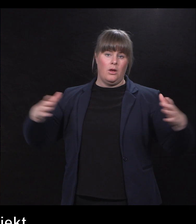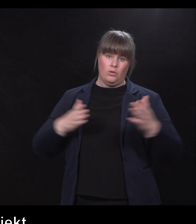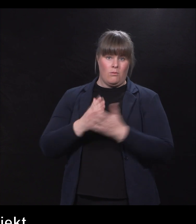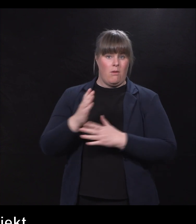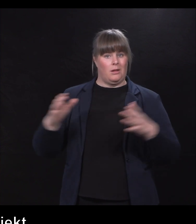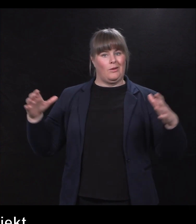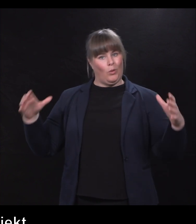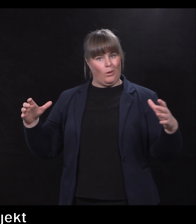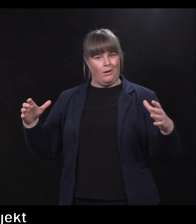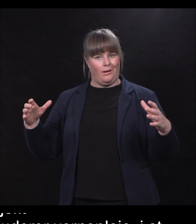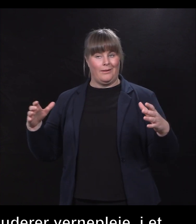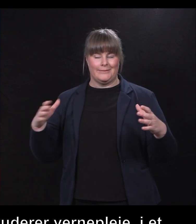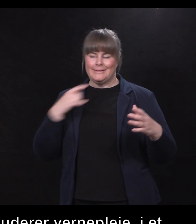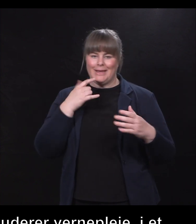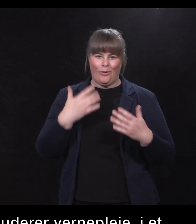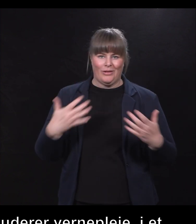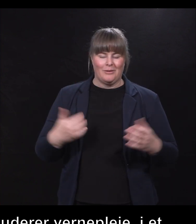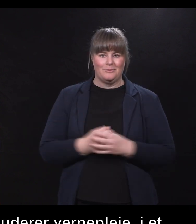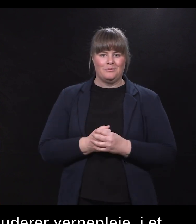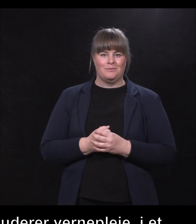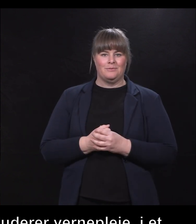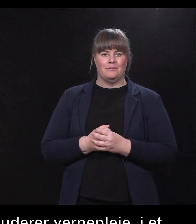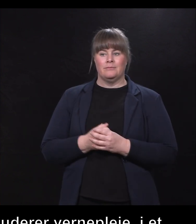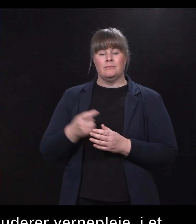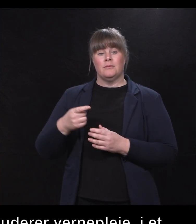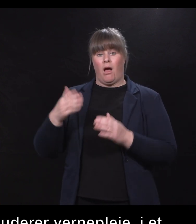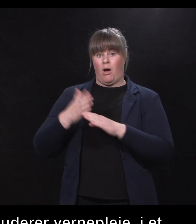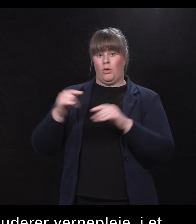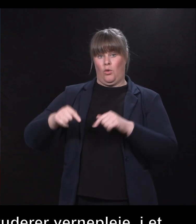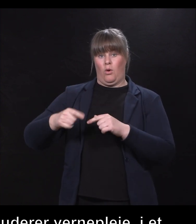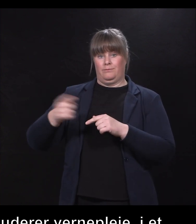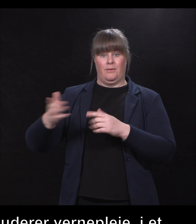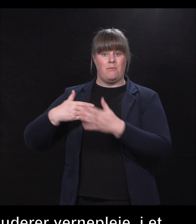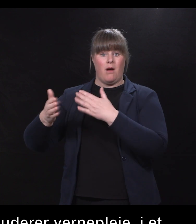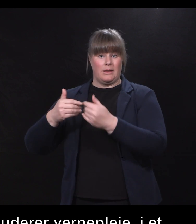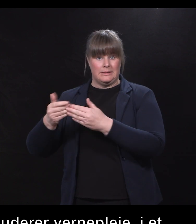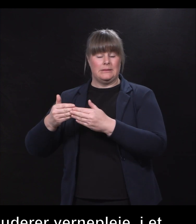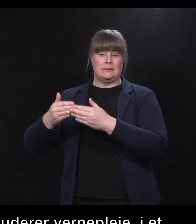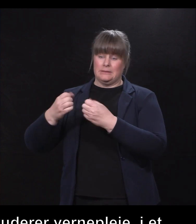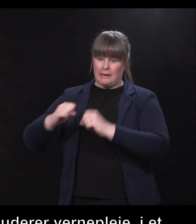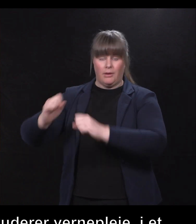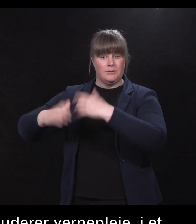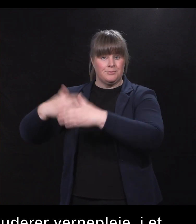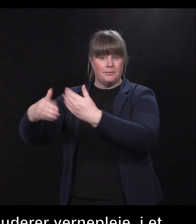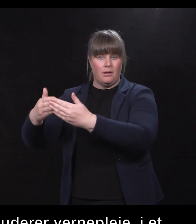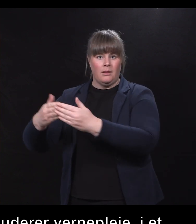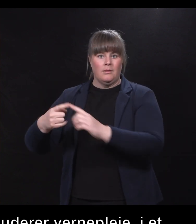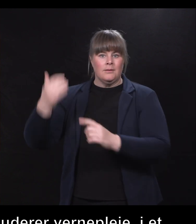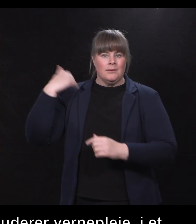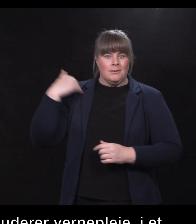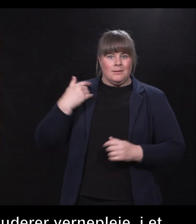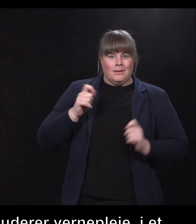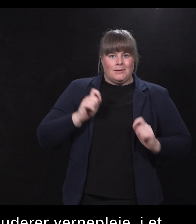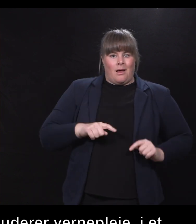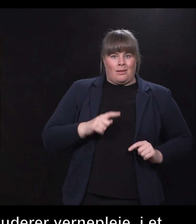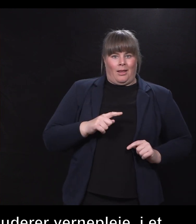praksis nå, og i god gang. Men det startet veldig spennende andre uka i august, det er oppstartsuka. Da